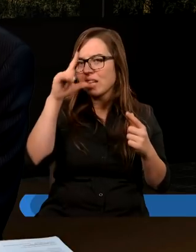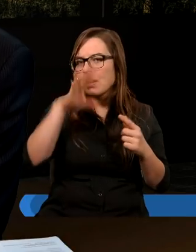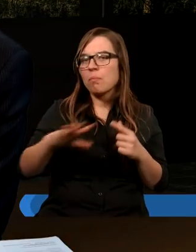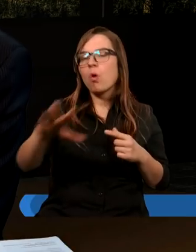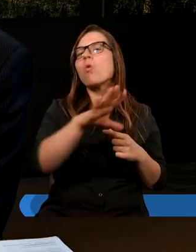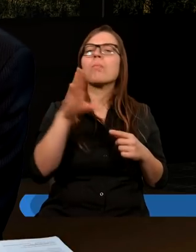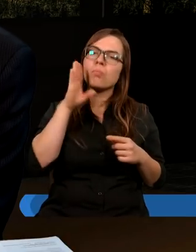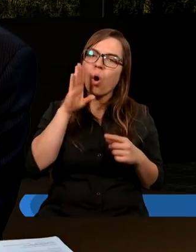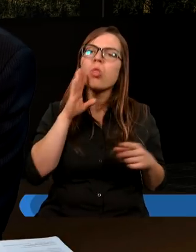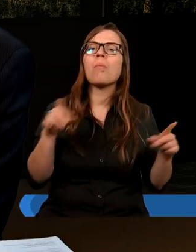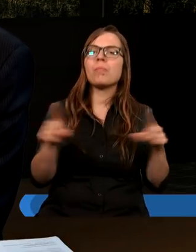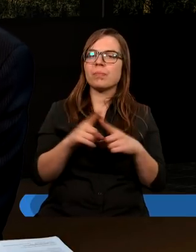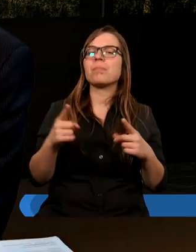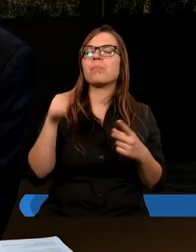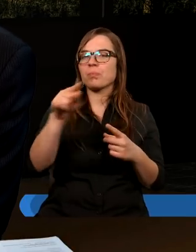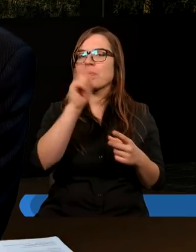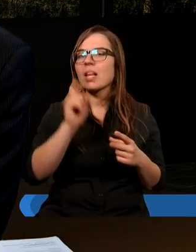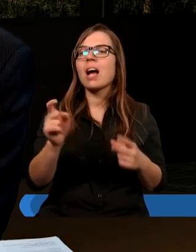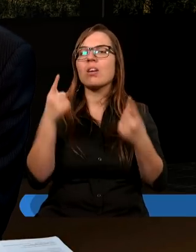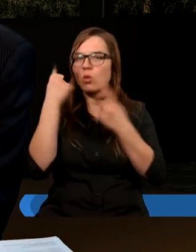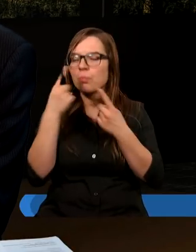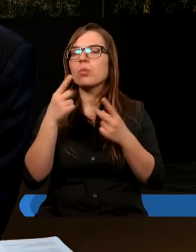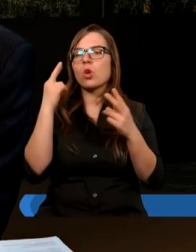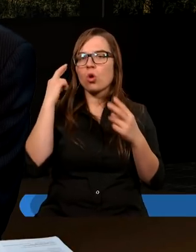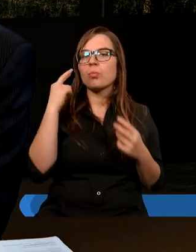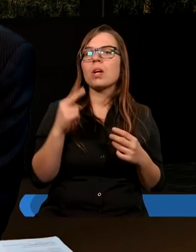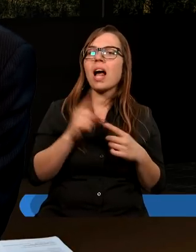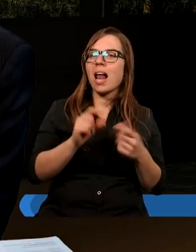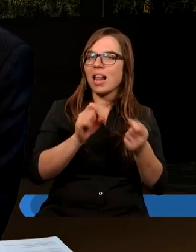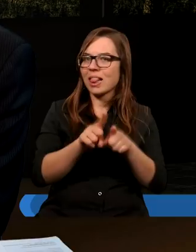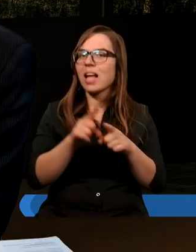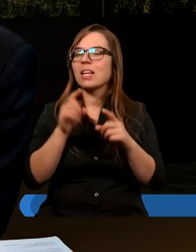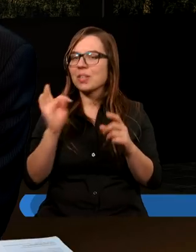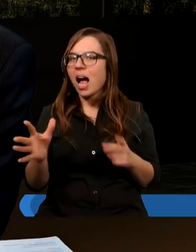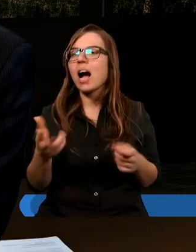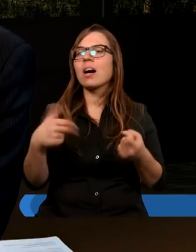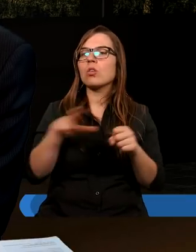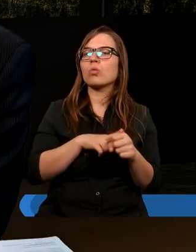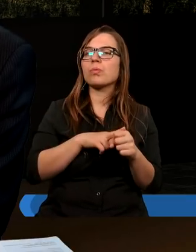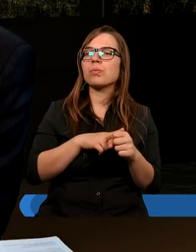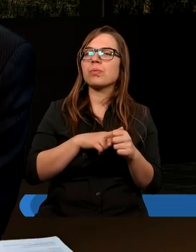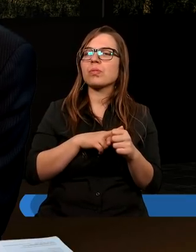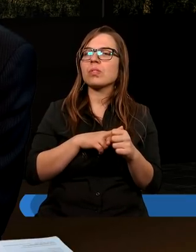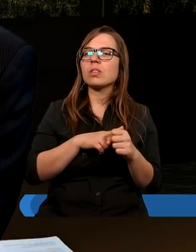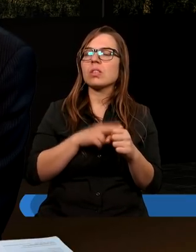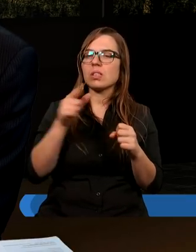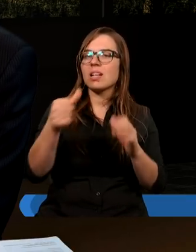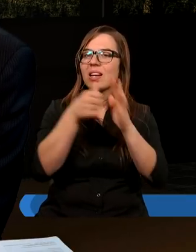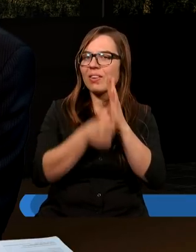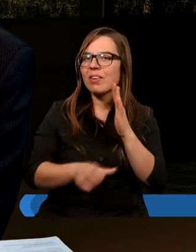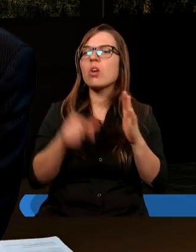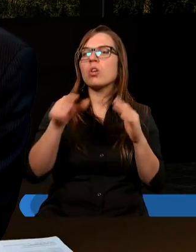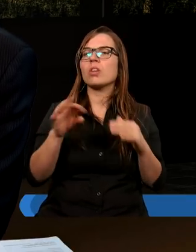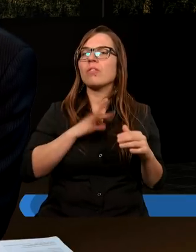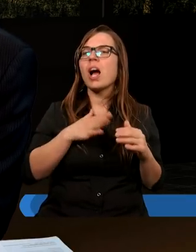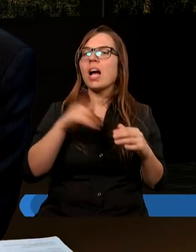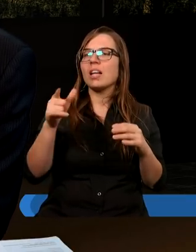które podobnie to zagadnienie rozumują, ale są też takie, które są wyłącznie w